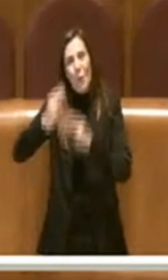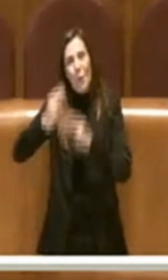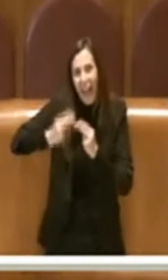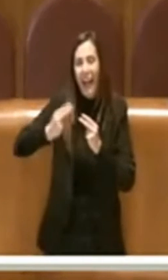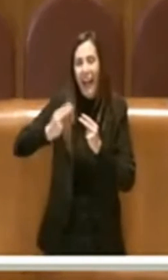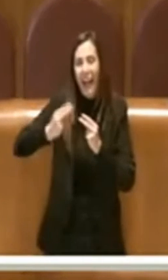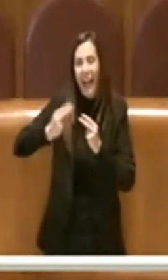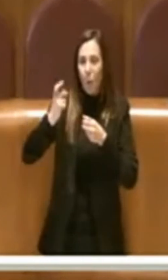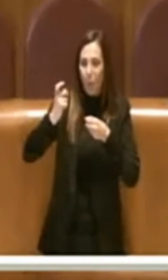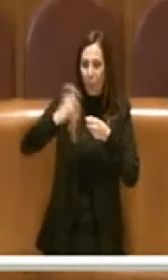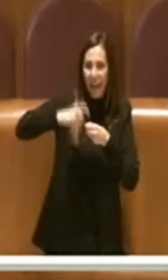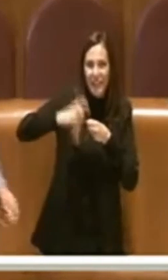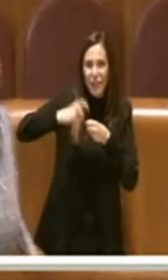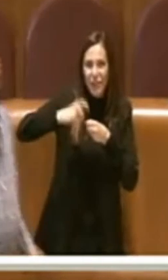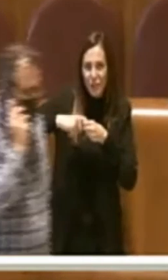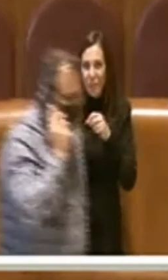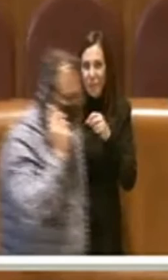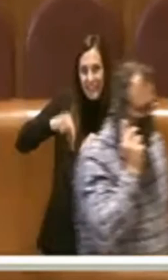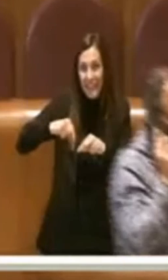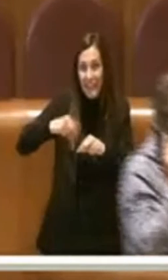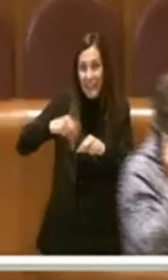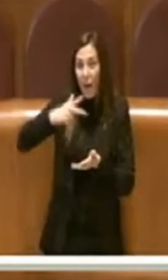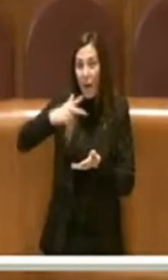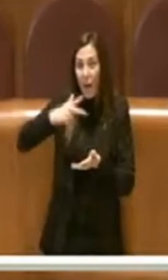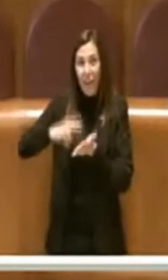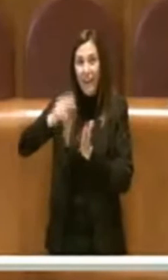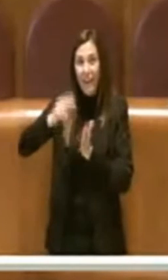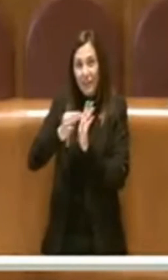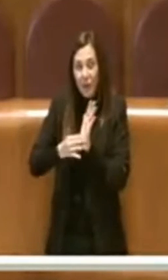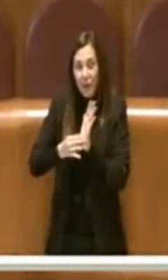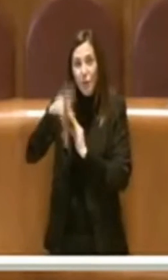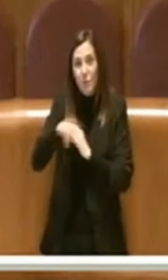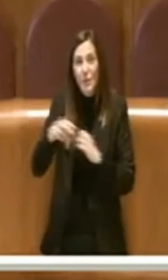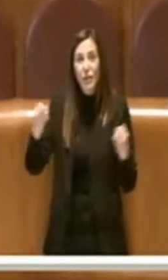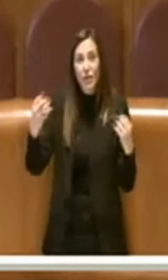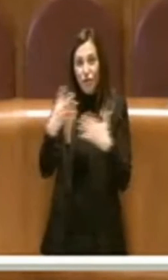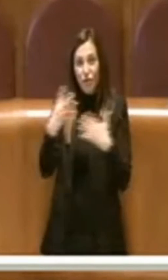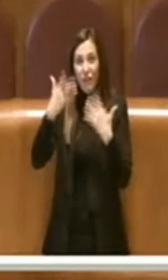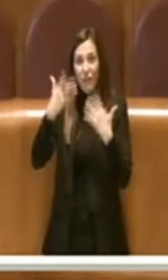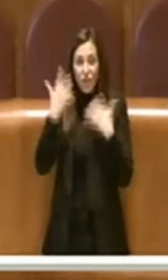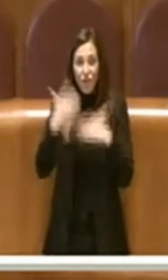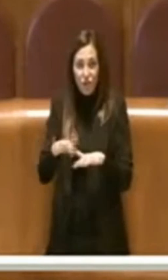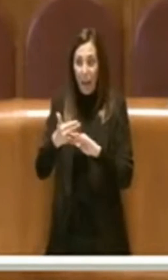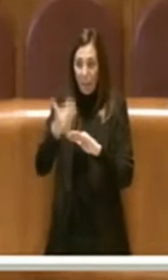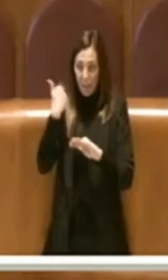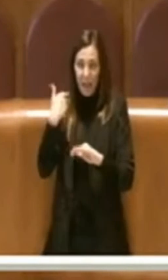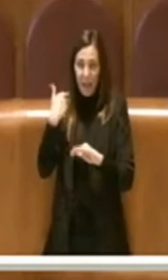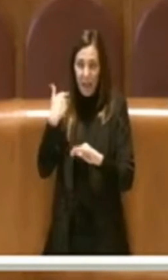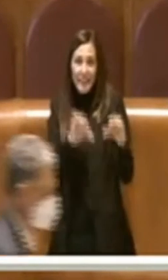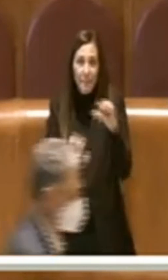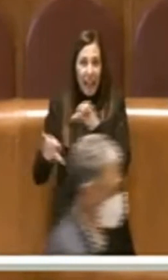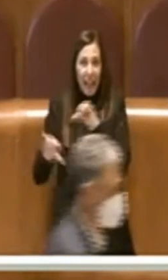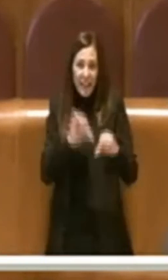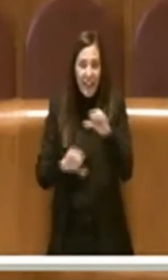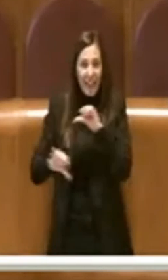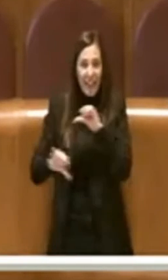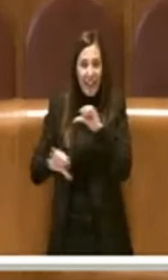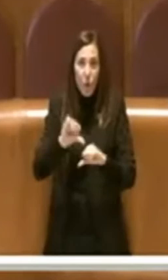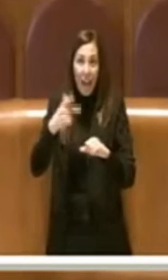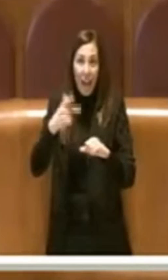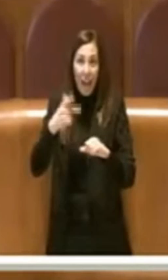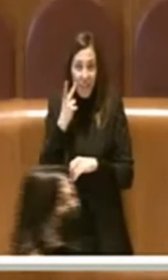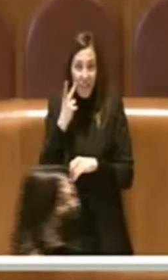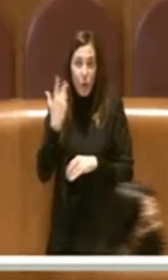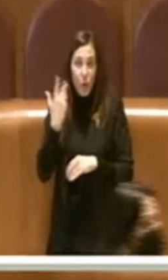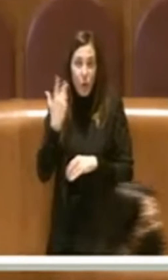partecipativo di cui si è approvato il regolamento nel 2019 e c'è stata una prima sperimentazione che ha visto quasi 46